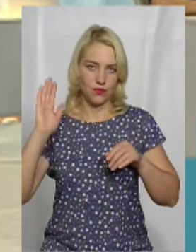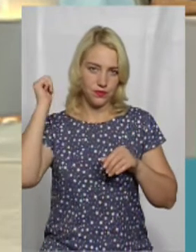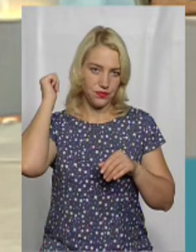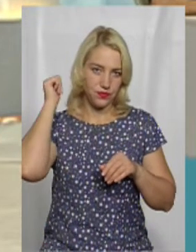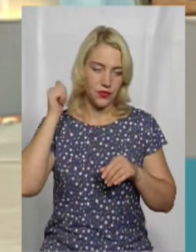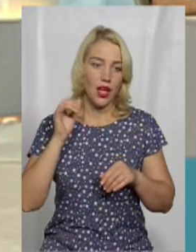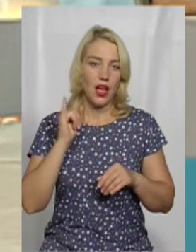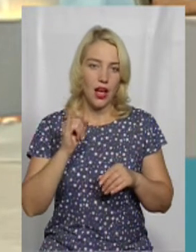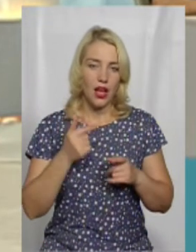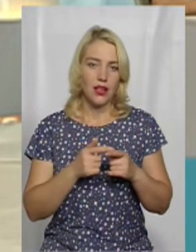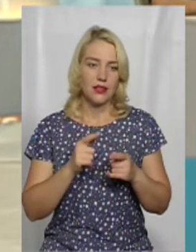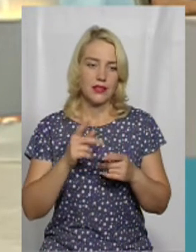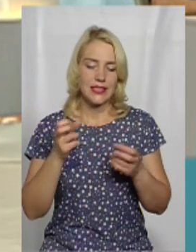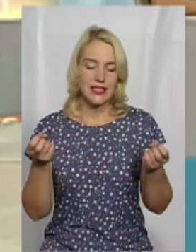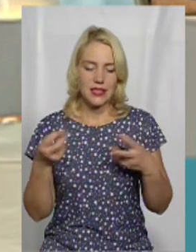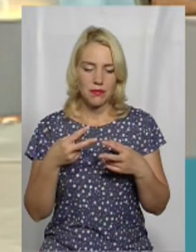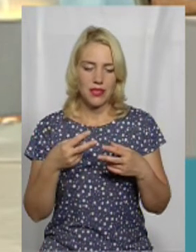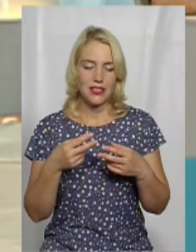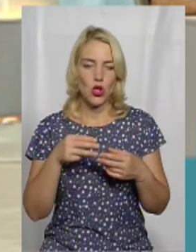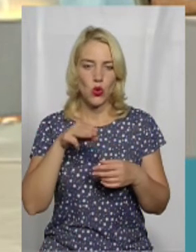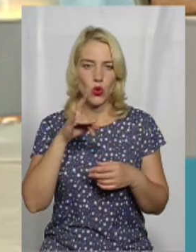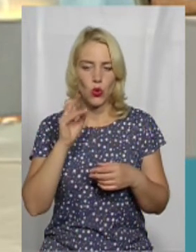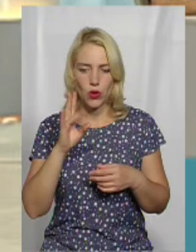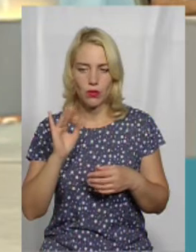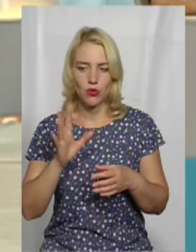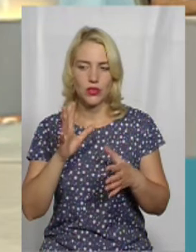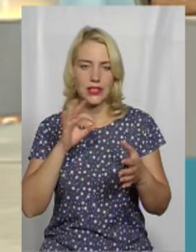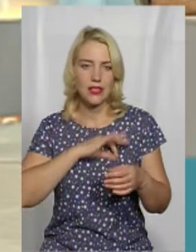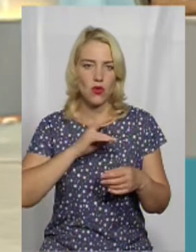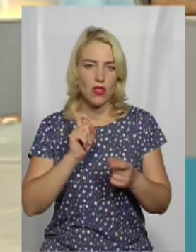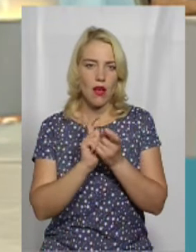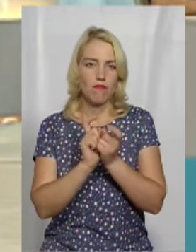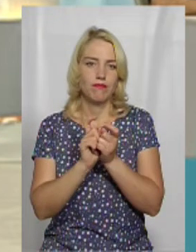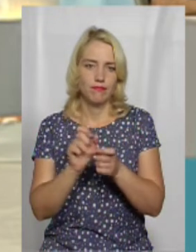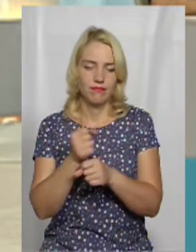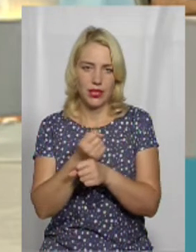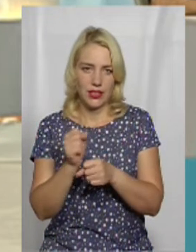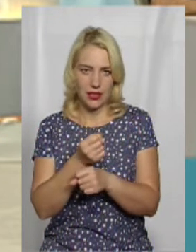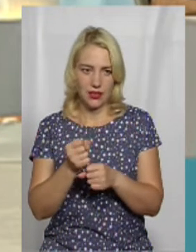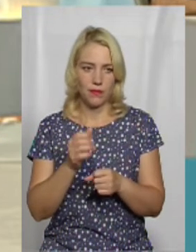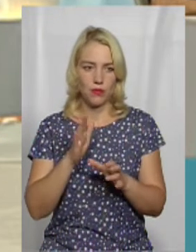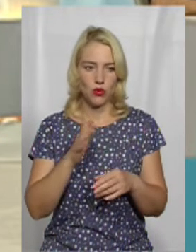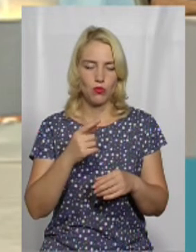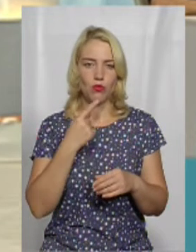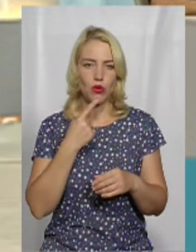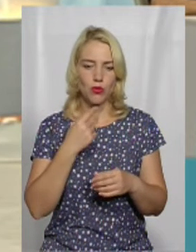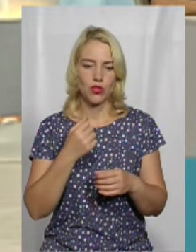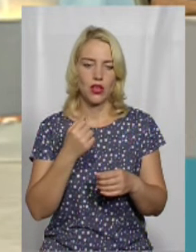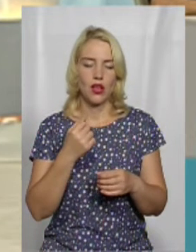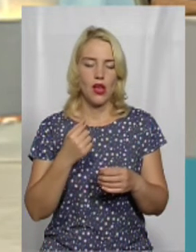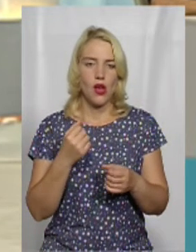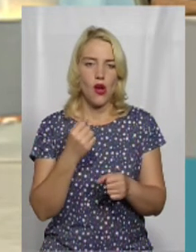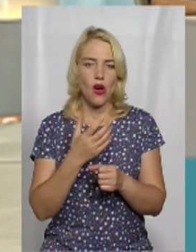застосовані на бійках. Будемо пробувати ставити максимально красиву хореографію,